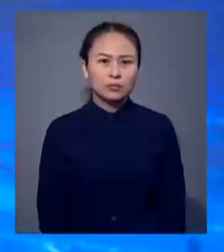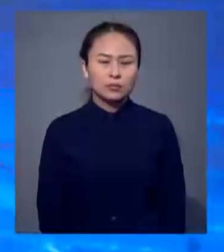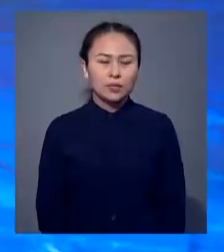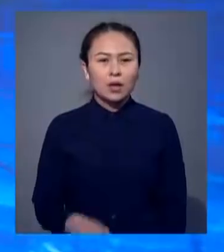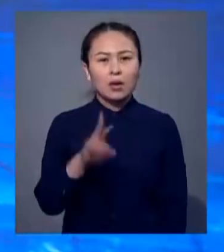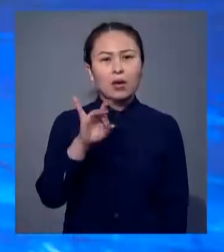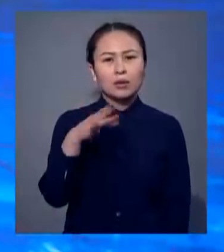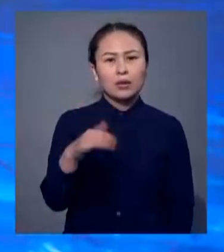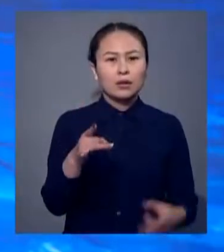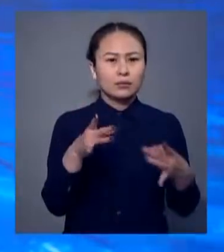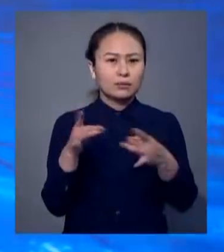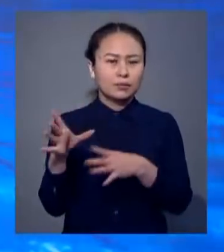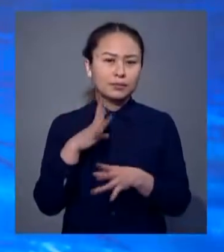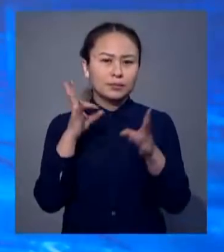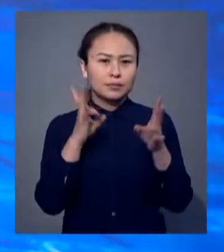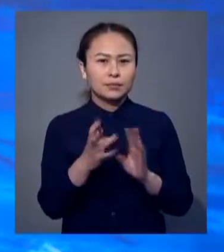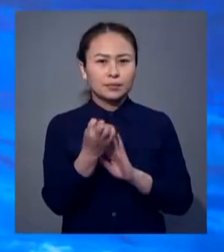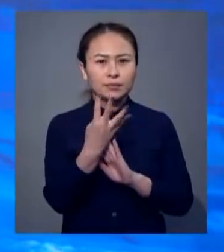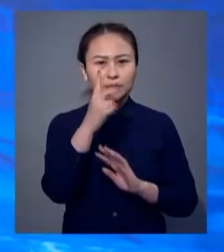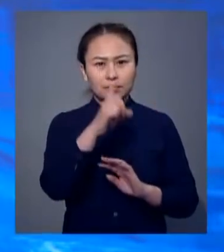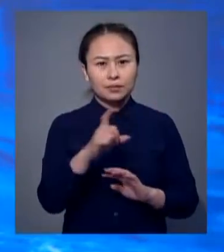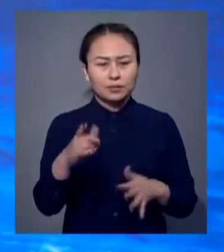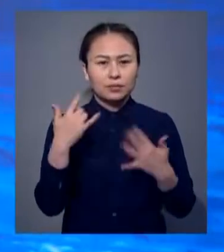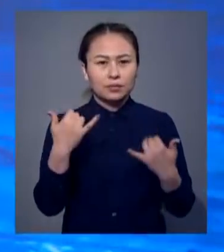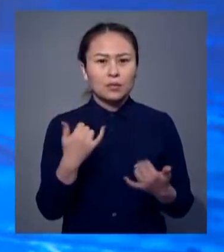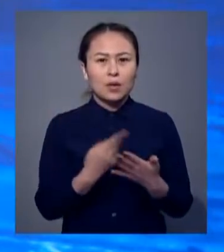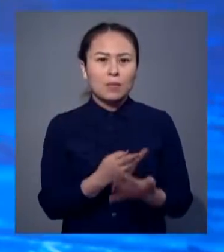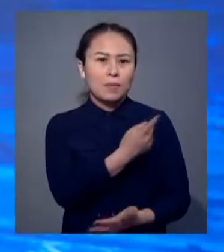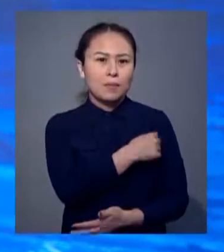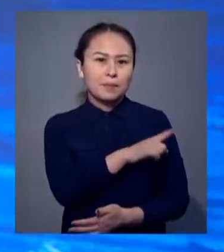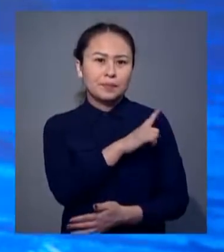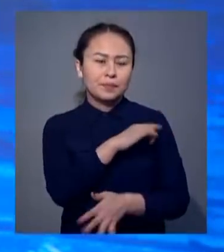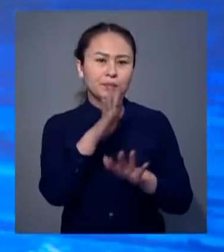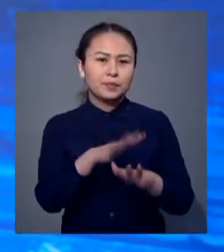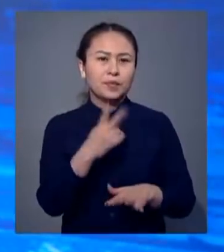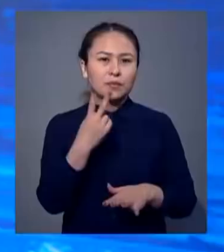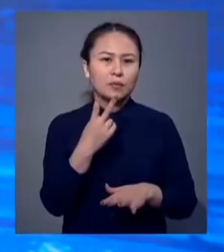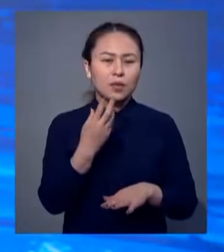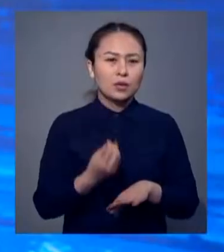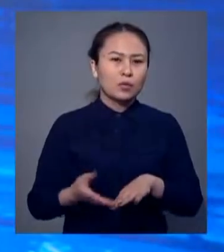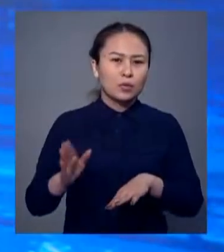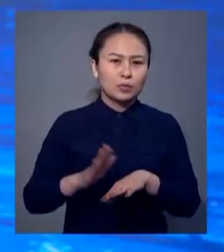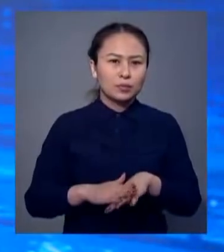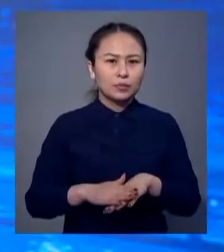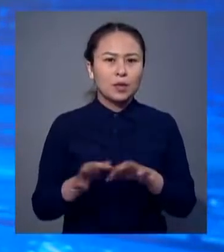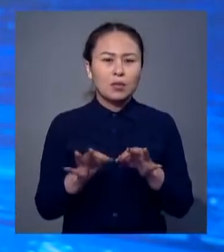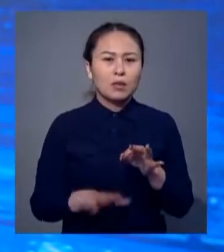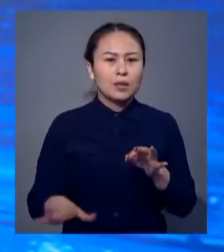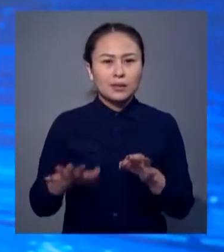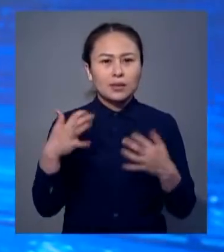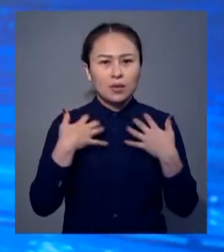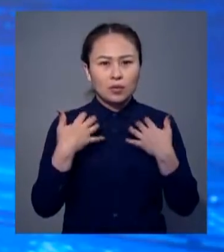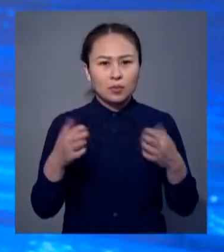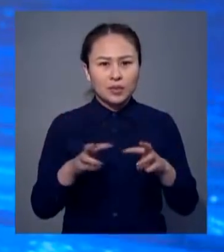Құрдай қақтығысында зардап шеккен 14 адам қазар жансақтау бөлімінде жатыр. Оның екеуі ауданды қауруқанады. Бұл